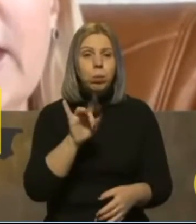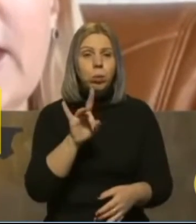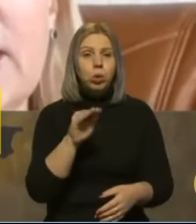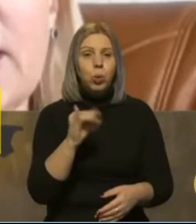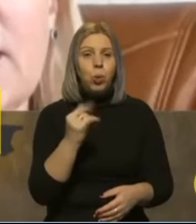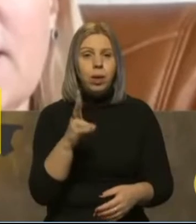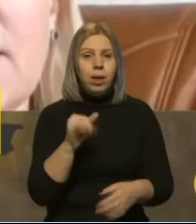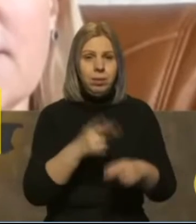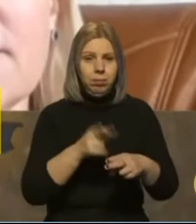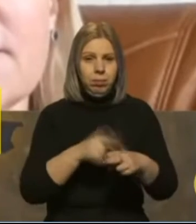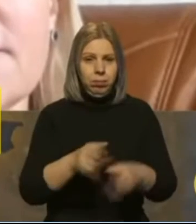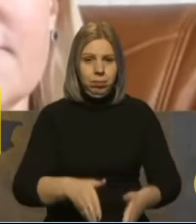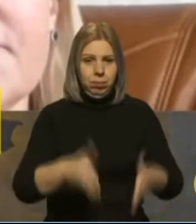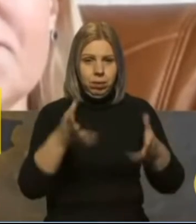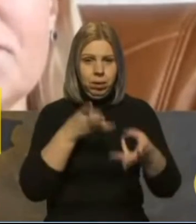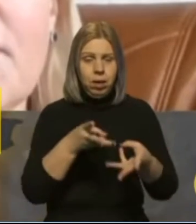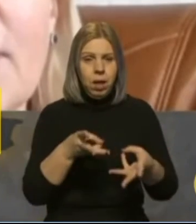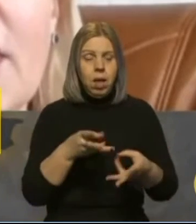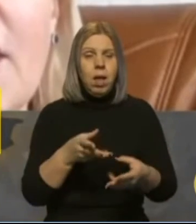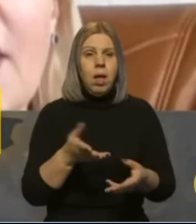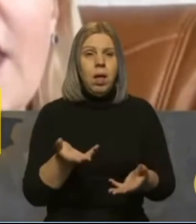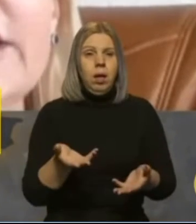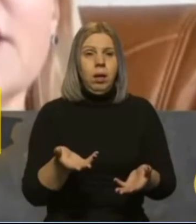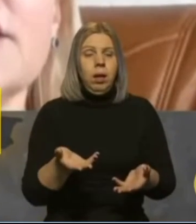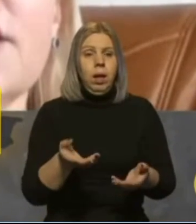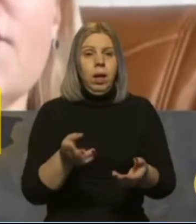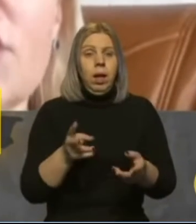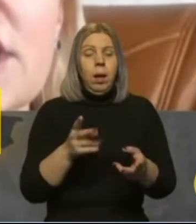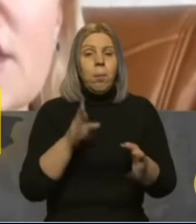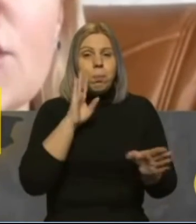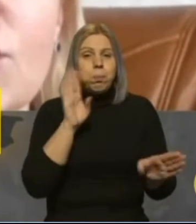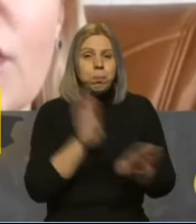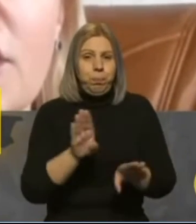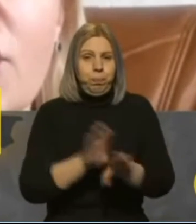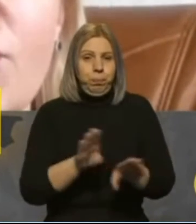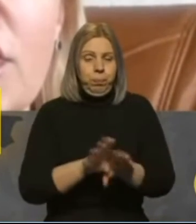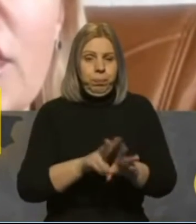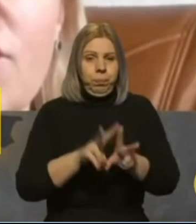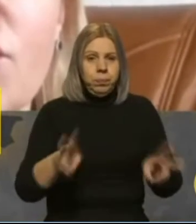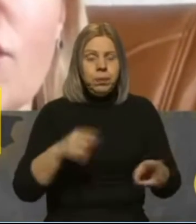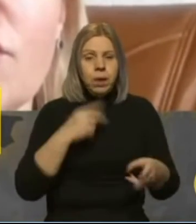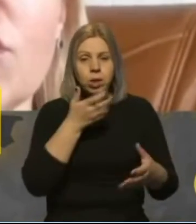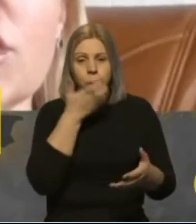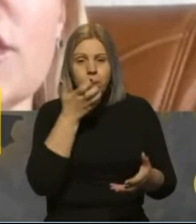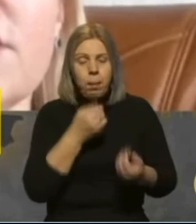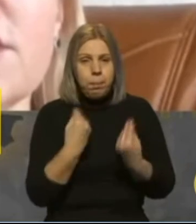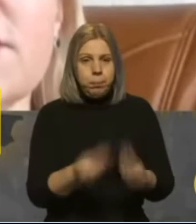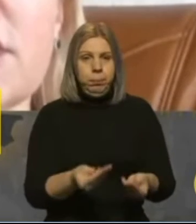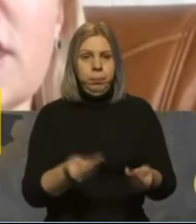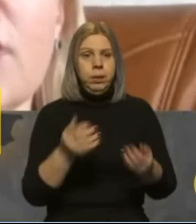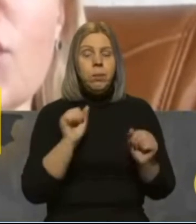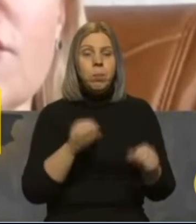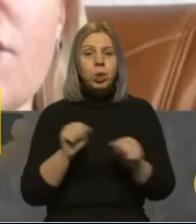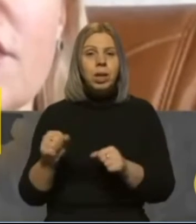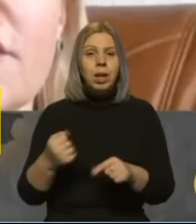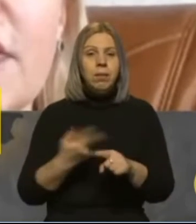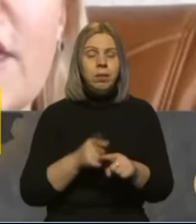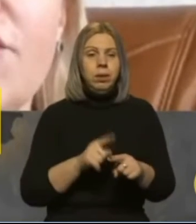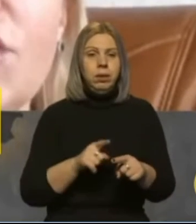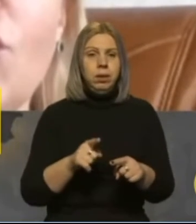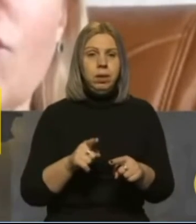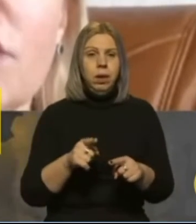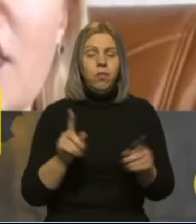говорили, і альтернативні засоби обігріву, можливість все-таки